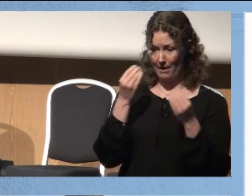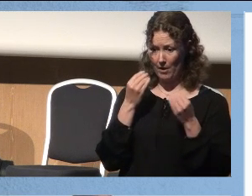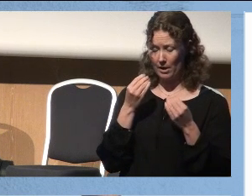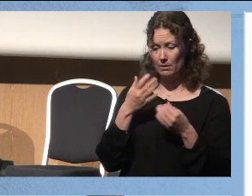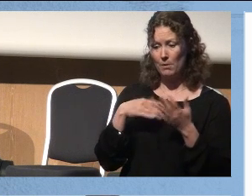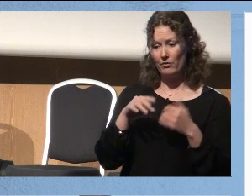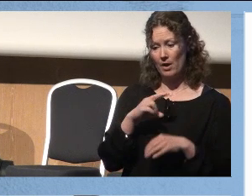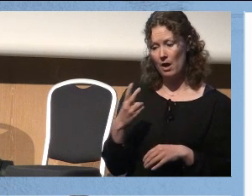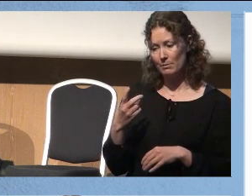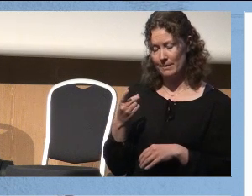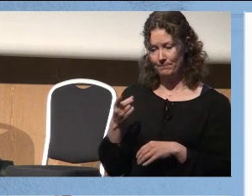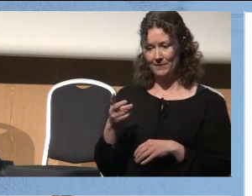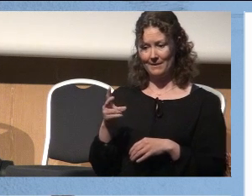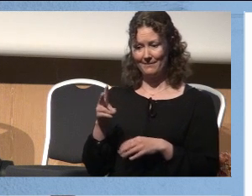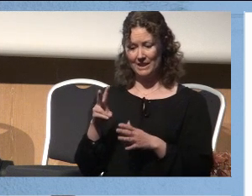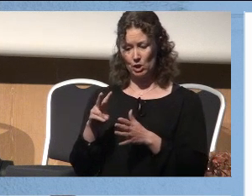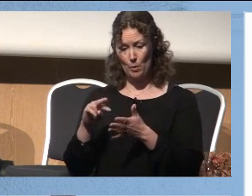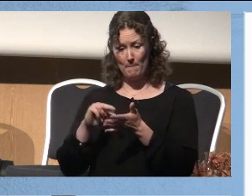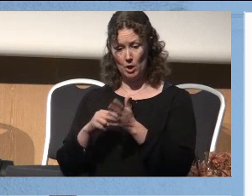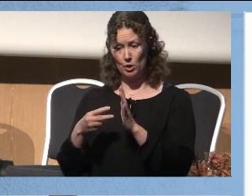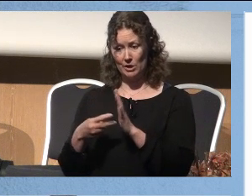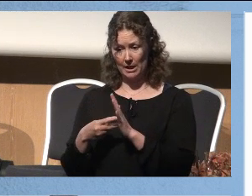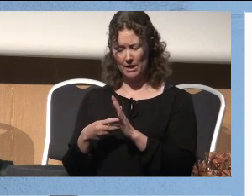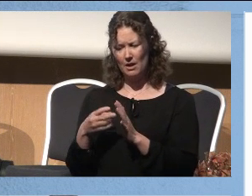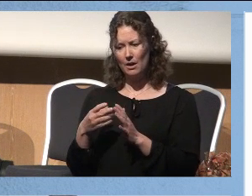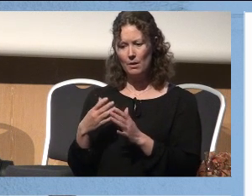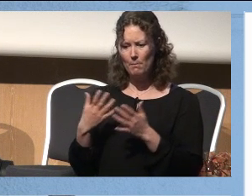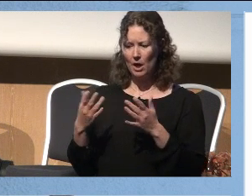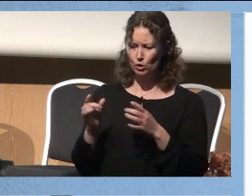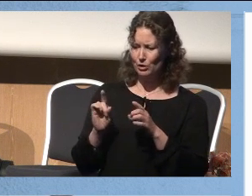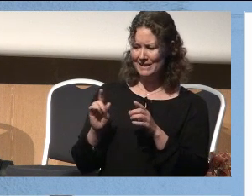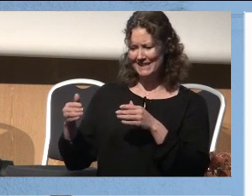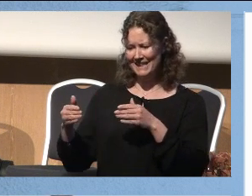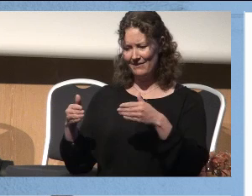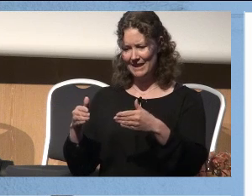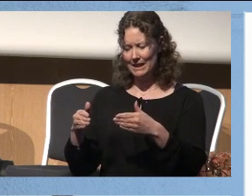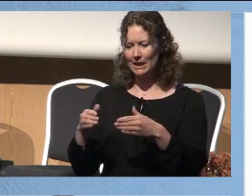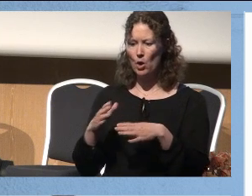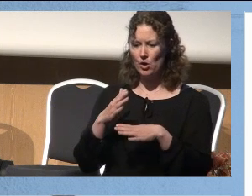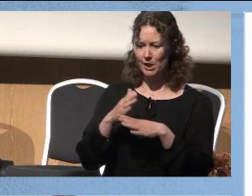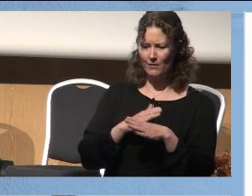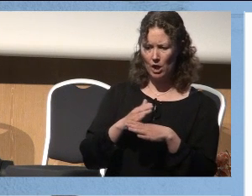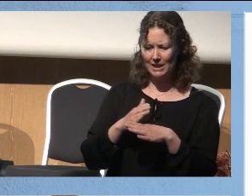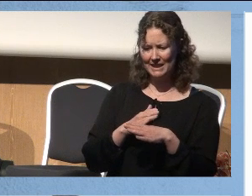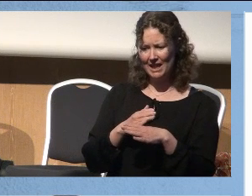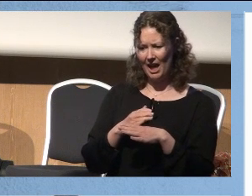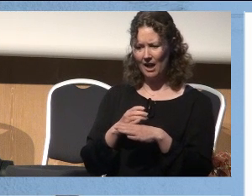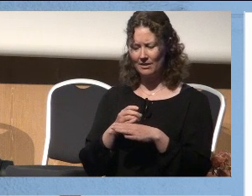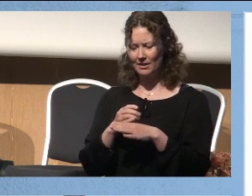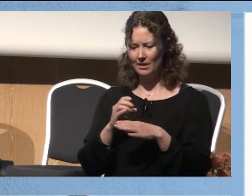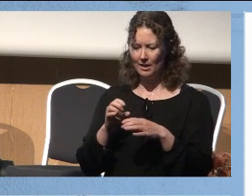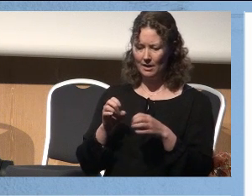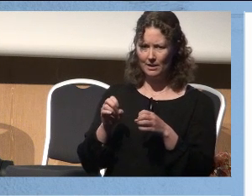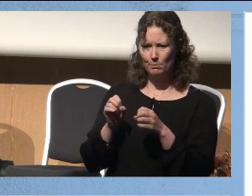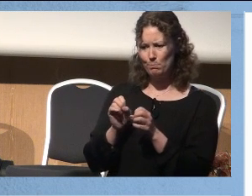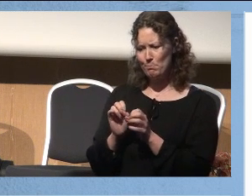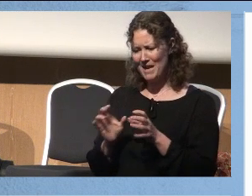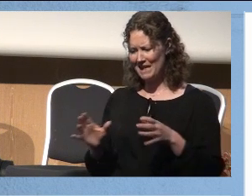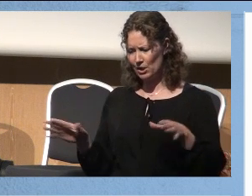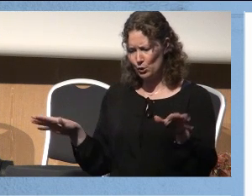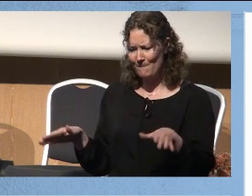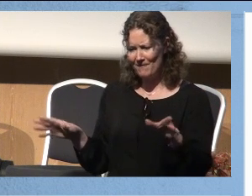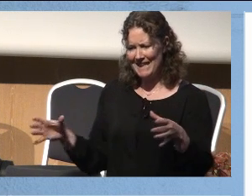brystprosjektet, er at det har så mange forbløffende sidevirkninger, kvalitet brer seg som ringer i vann rundt dette her.